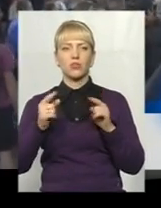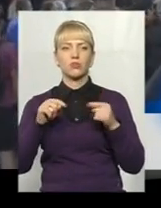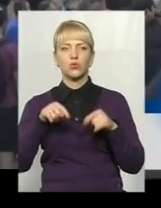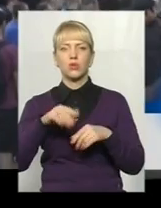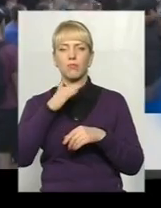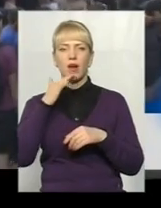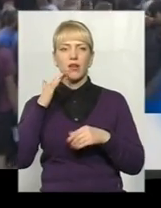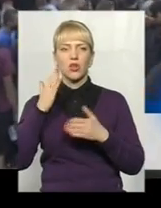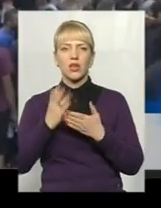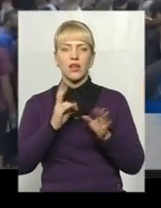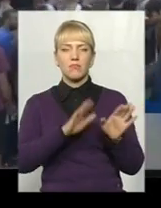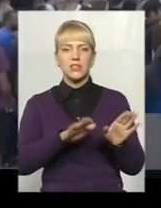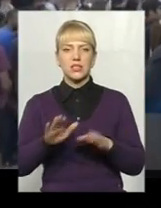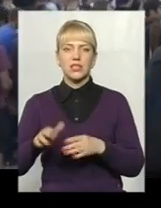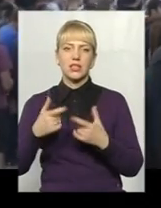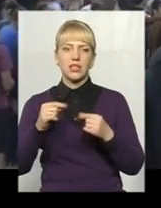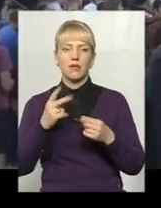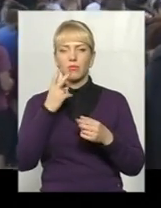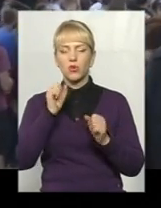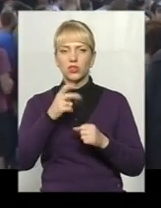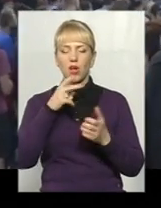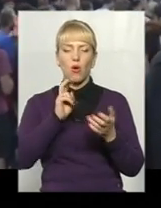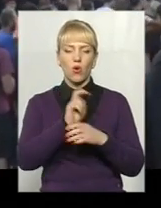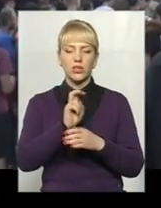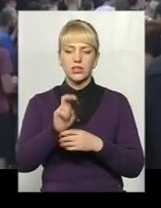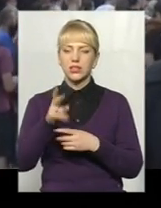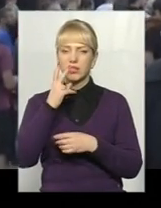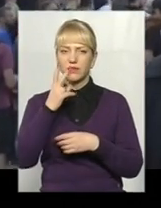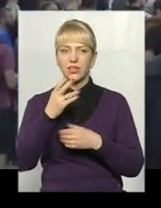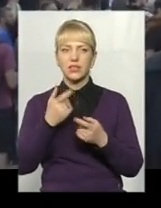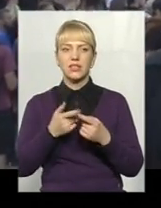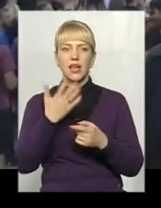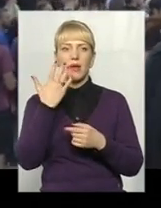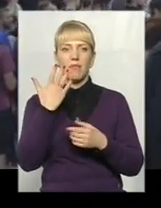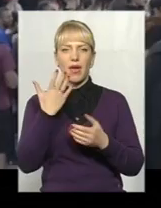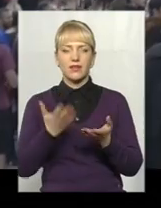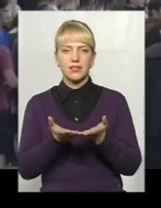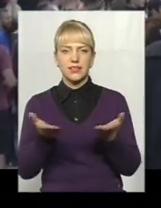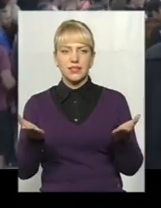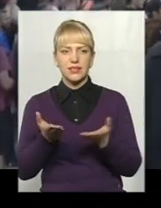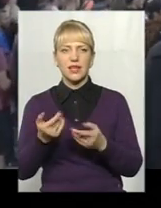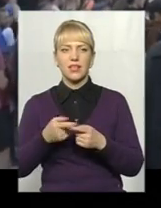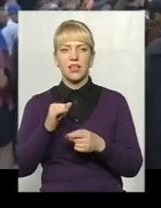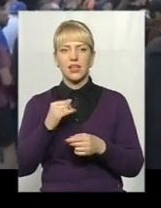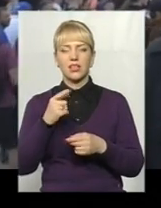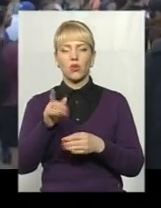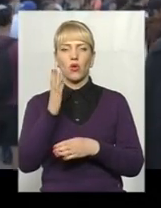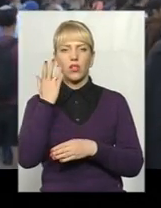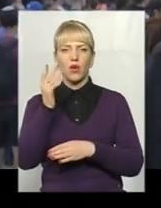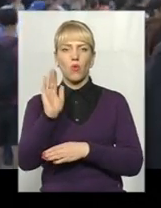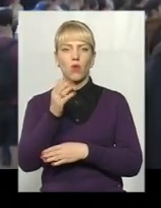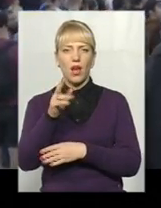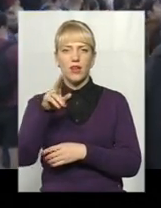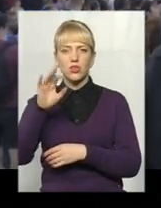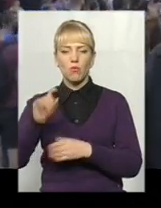дуже багато локацій, можна ходити, дивитися, різні сцени, тут їх п'ять, плюс нічна, шоста. І заодно ти гуляючи по місту бачиш